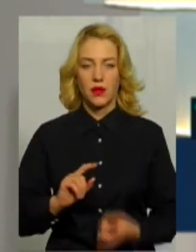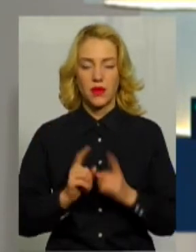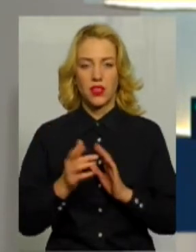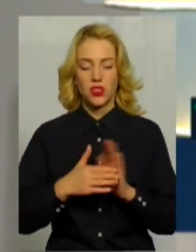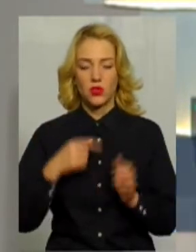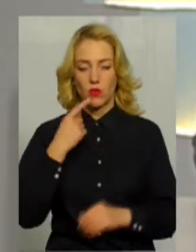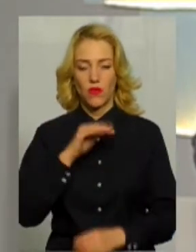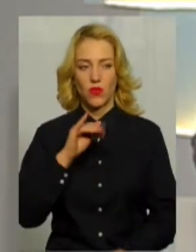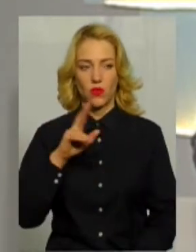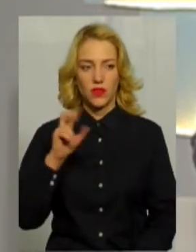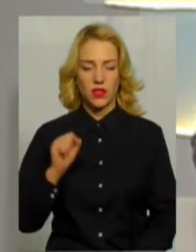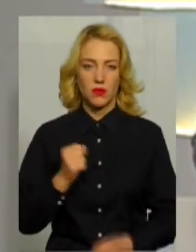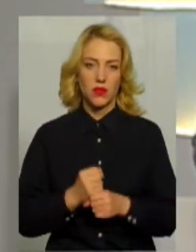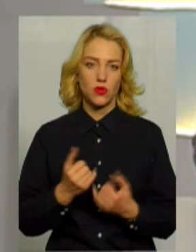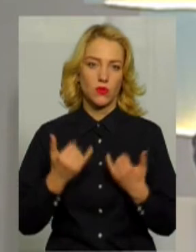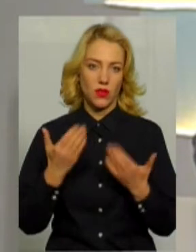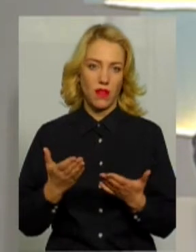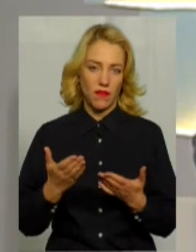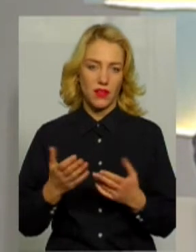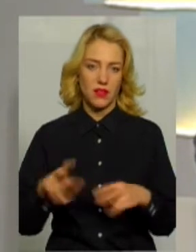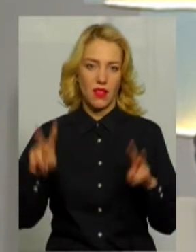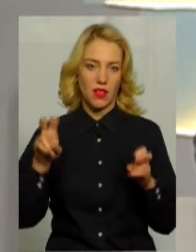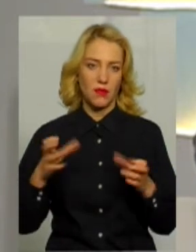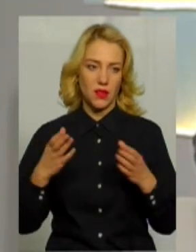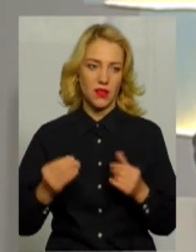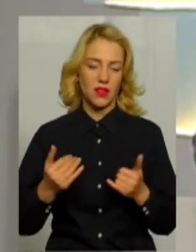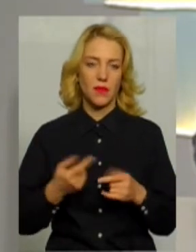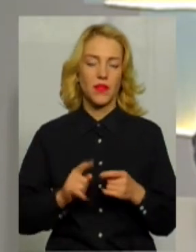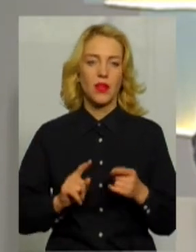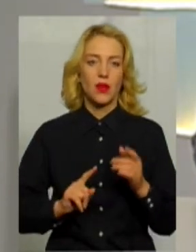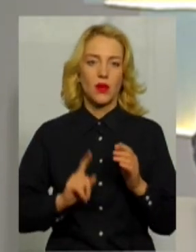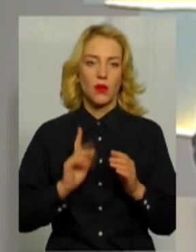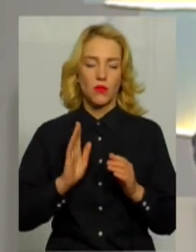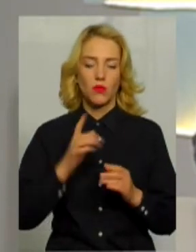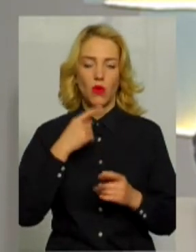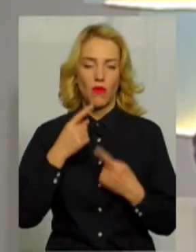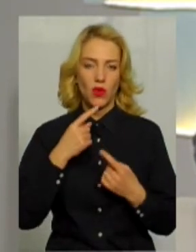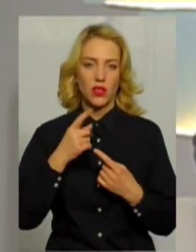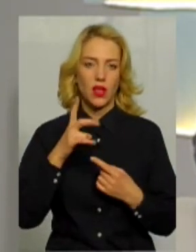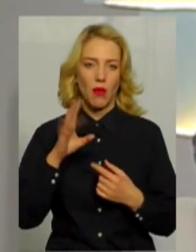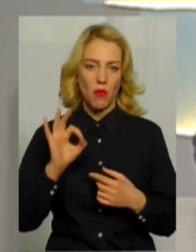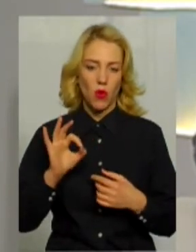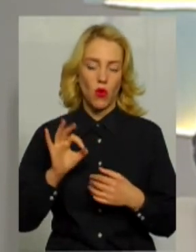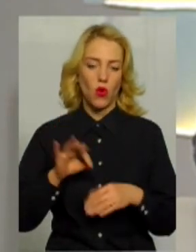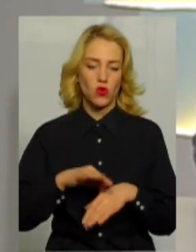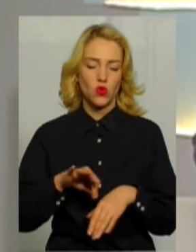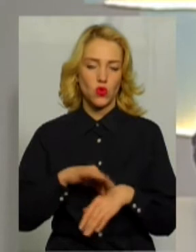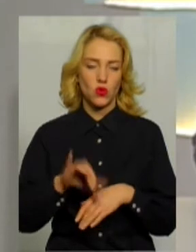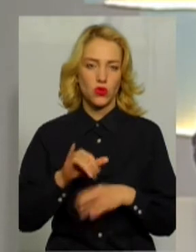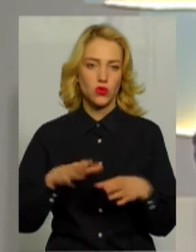Фіновська, працюємо для вас наживо. Сьогодні будемо говорити про жорстокість і насилля у сім'ї.